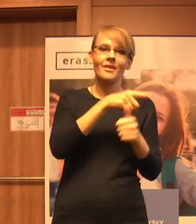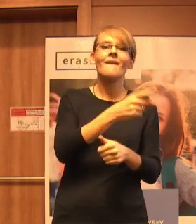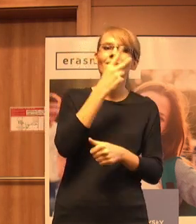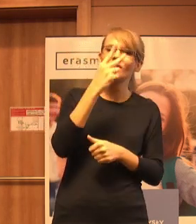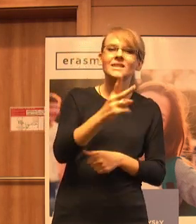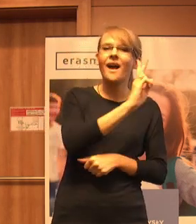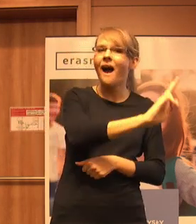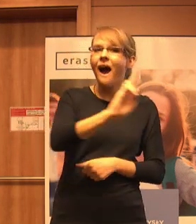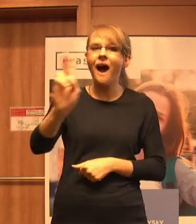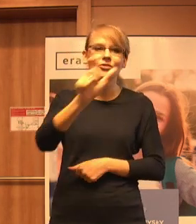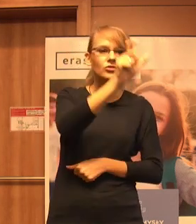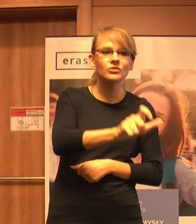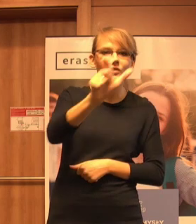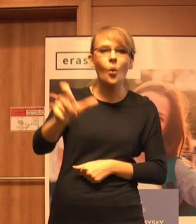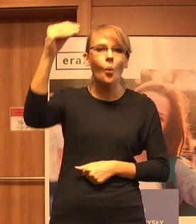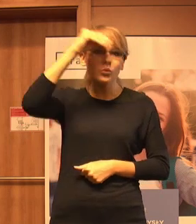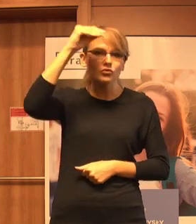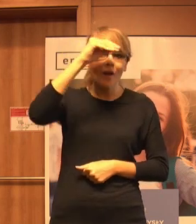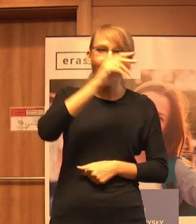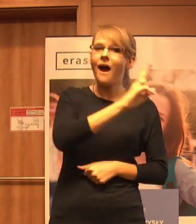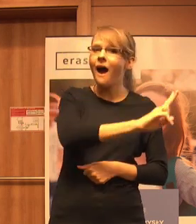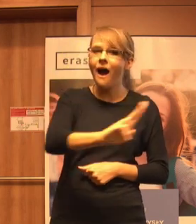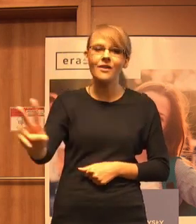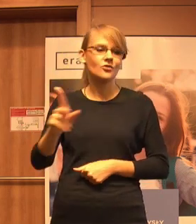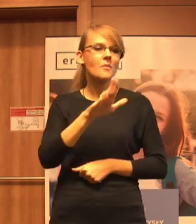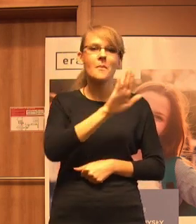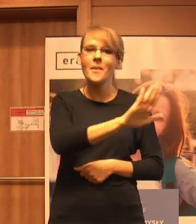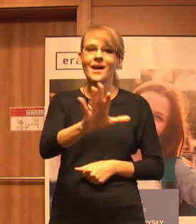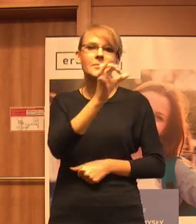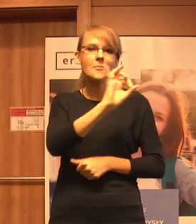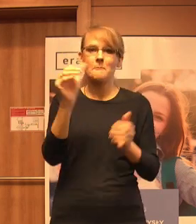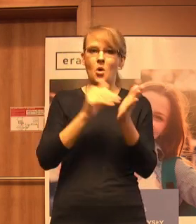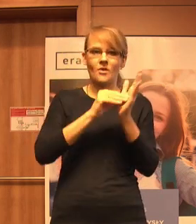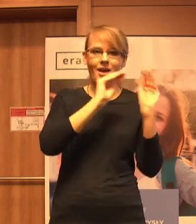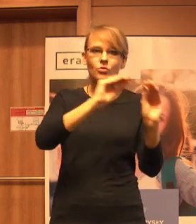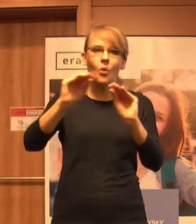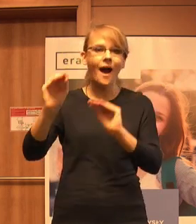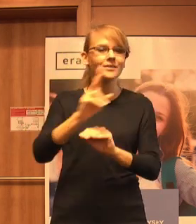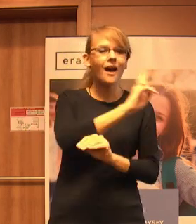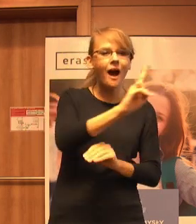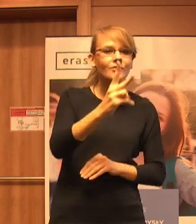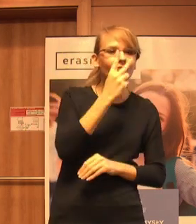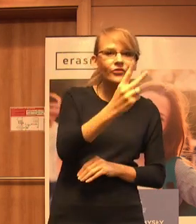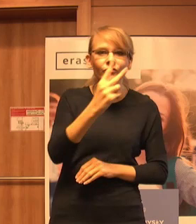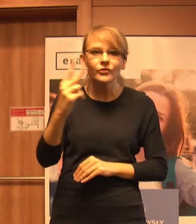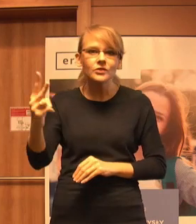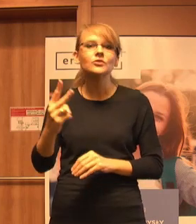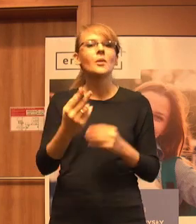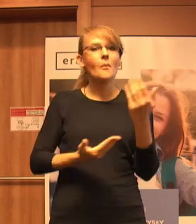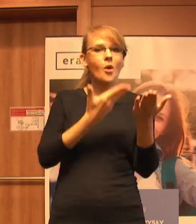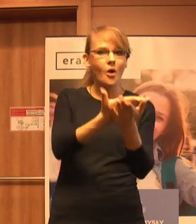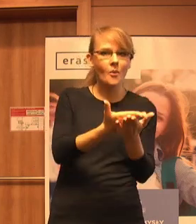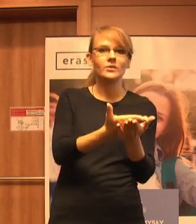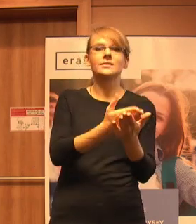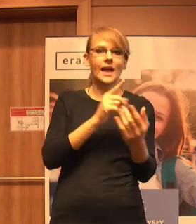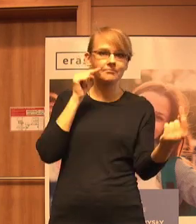ucznia, jako ucznia, który ma specjalne potrzeby edukacyjne i taką ofertę proponuje, a z